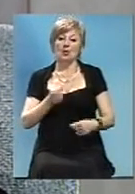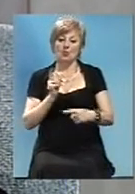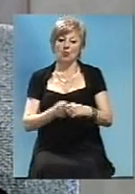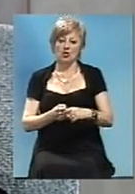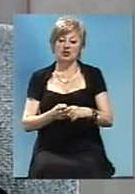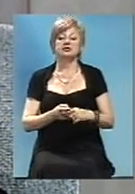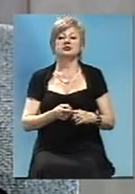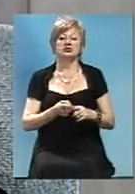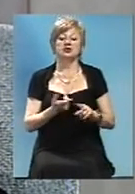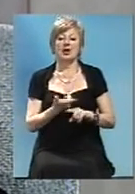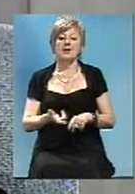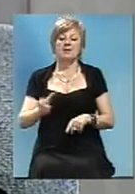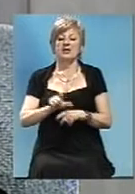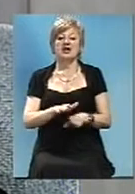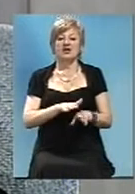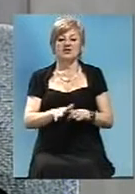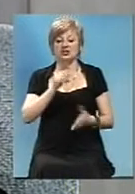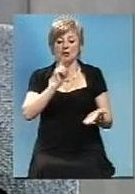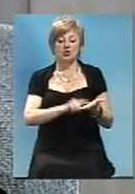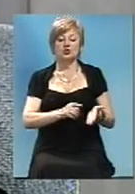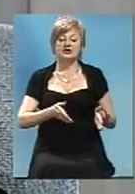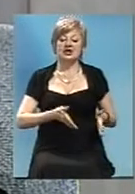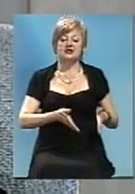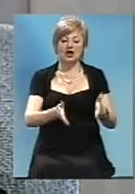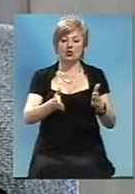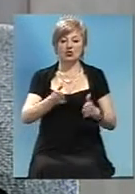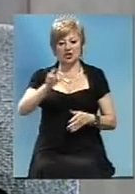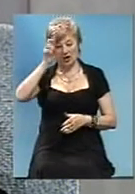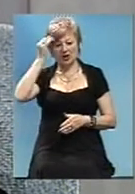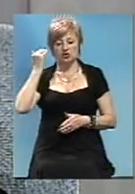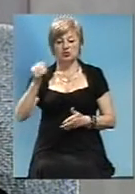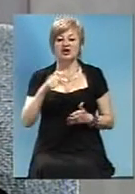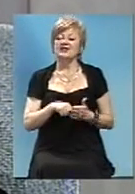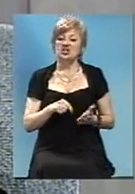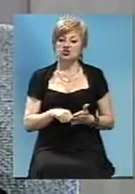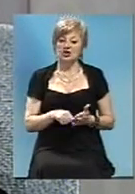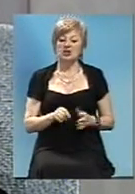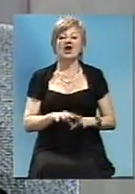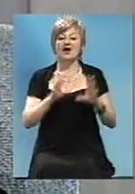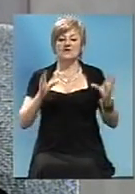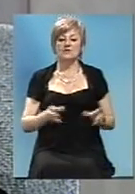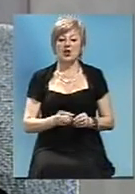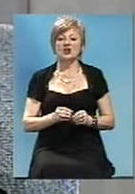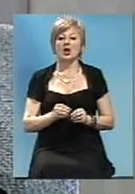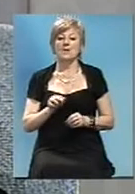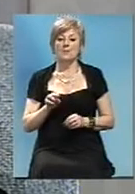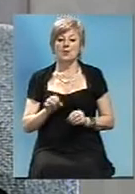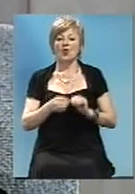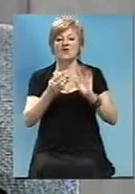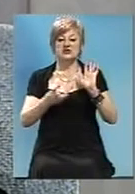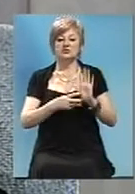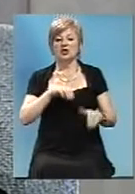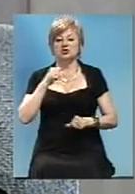50% перевыполнення поступає на дорогі господарського значення. В цілому по 2018